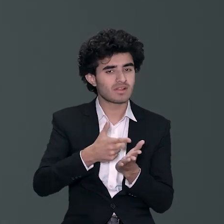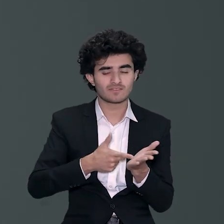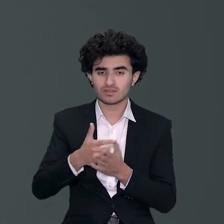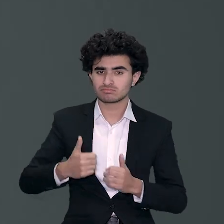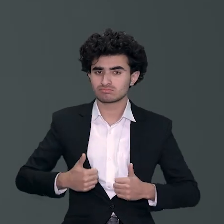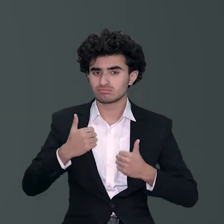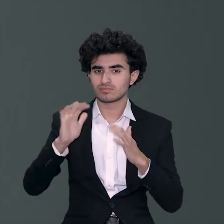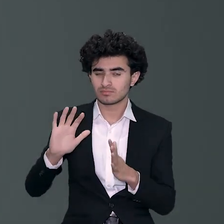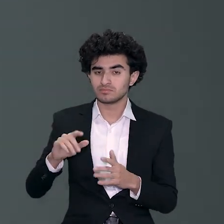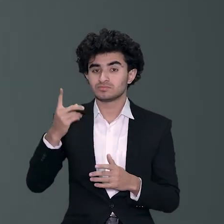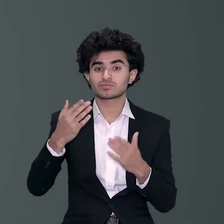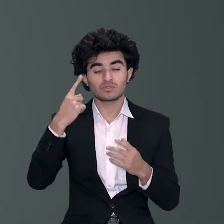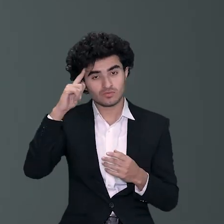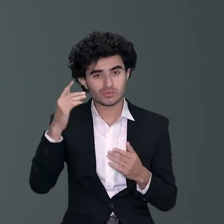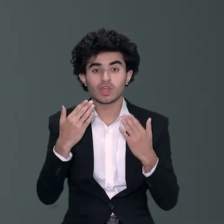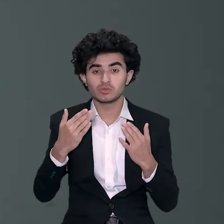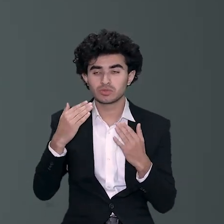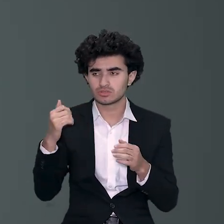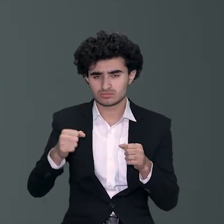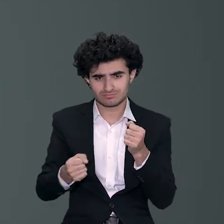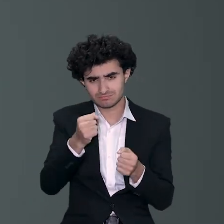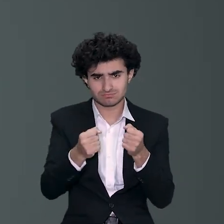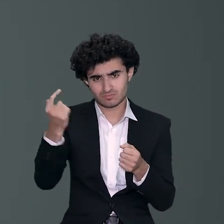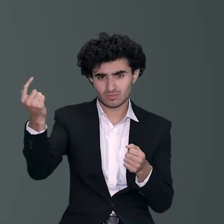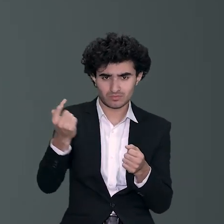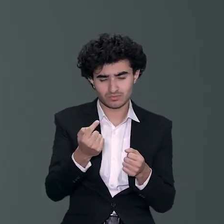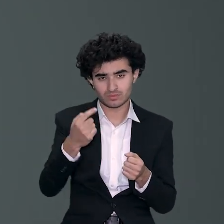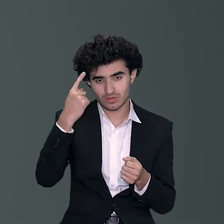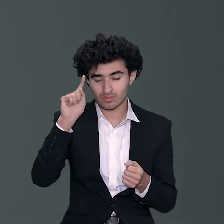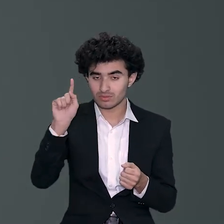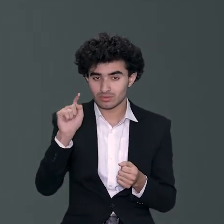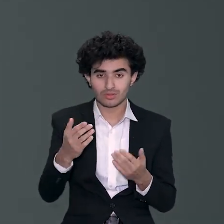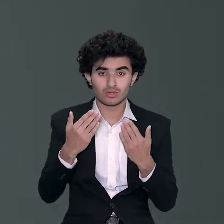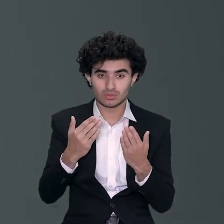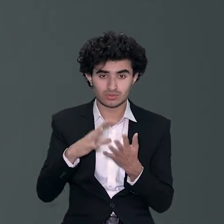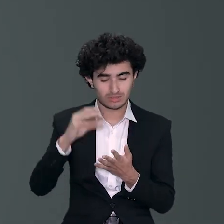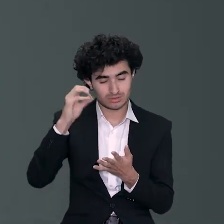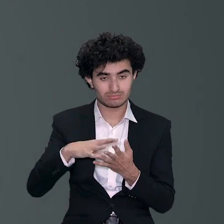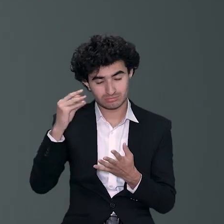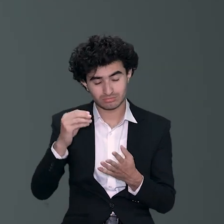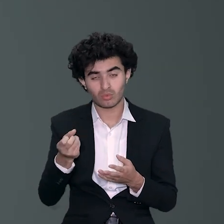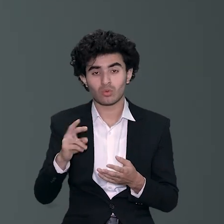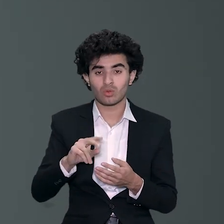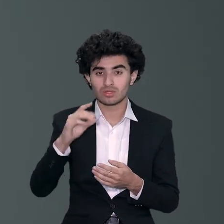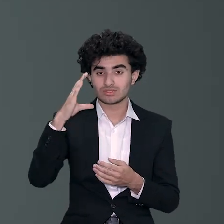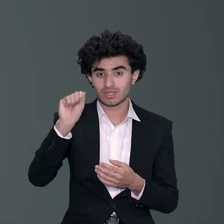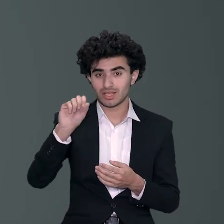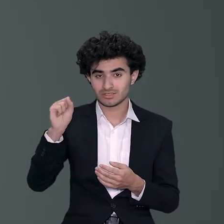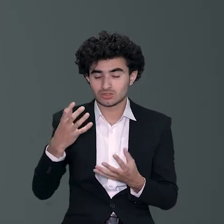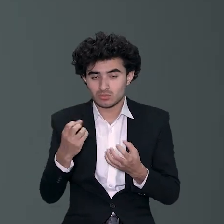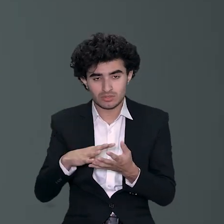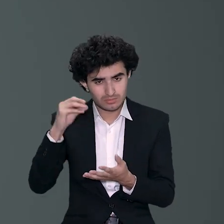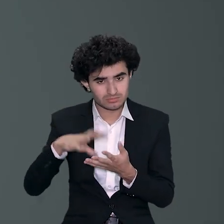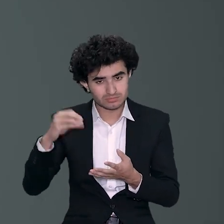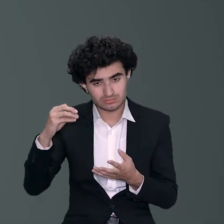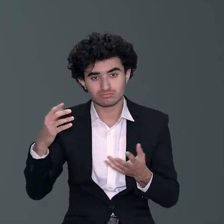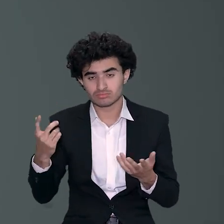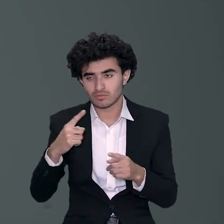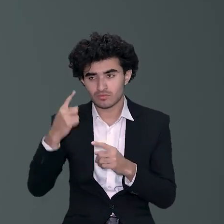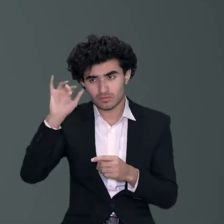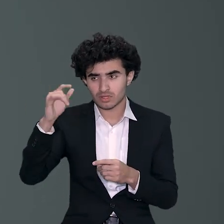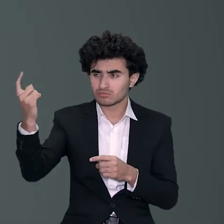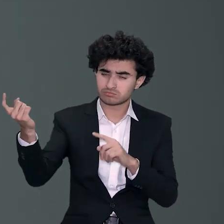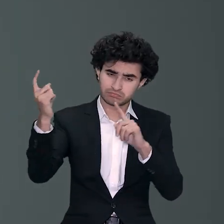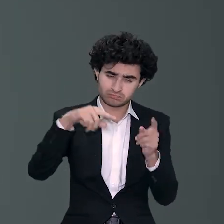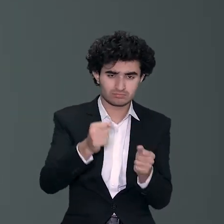مانصرہ میں بیٹھا ایک بچہ اگر بلوجستان میں بیٹھا ہے اسے کہیں پہ travel کرنے کی ضرورت نہ پڑے کہ وہ صرف اپنی انٹری ٹیس کی تیاری کرنا چاہ رہے وہ صرف اپنے